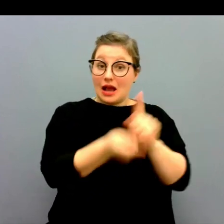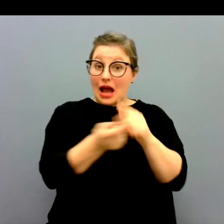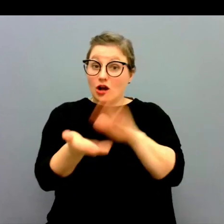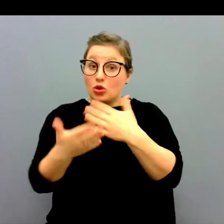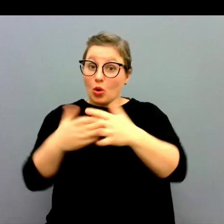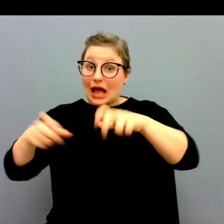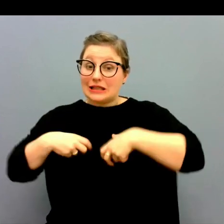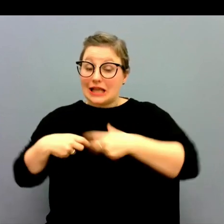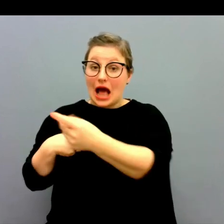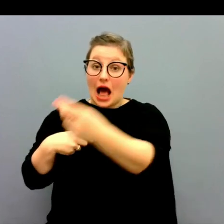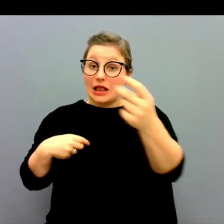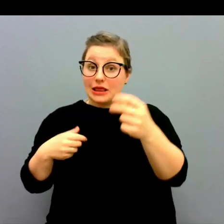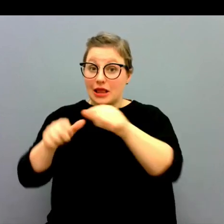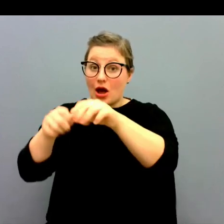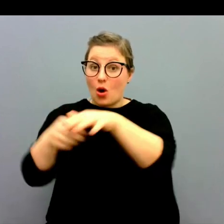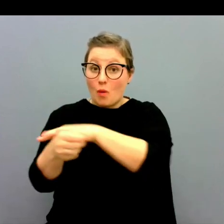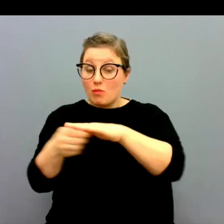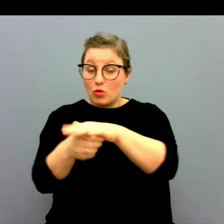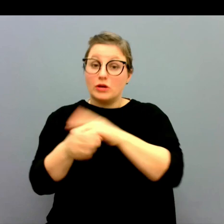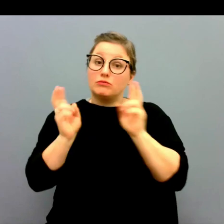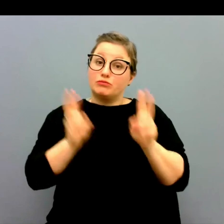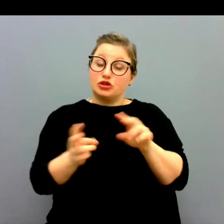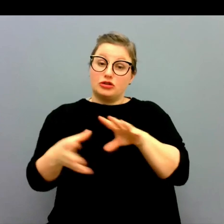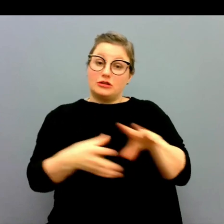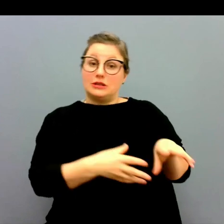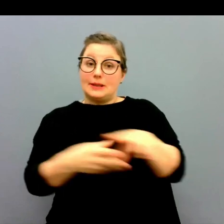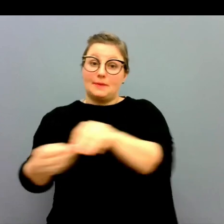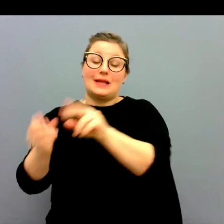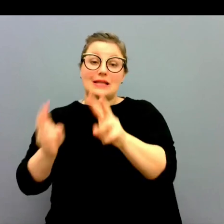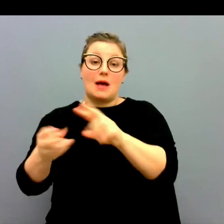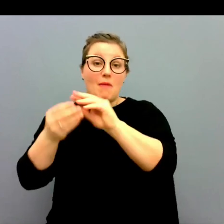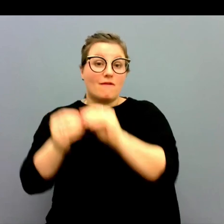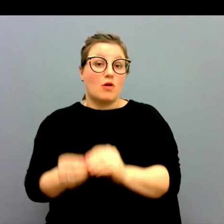tolkanställningar inom andra områden formuleras på samma sätt.